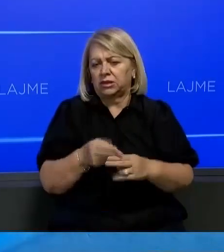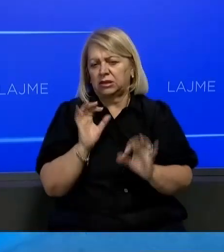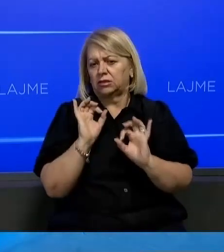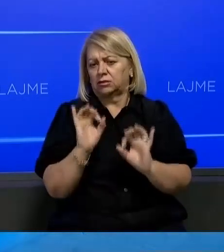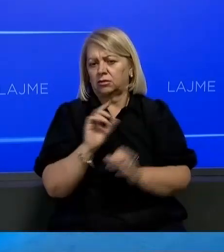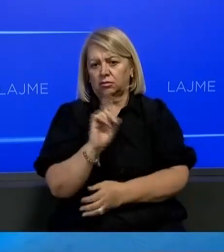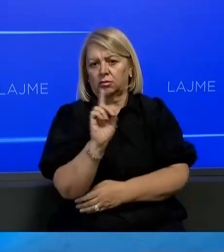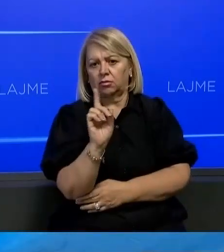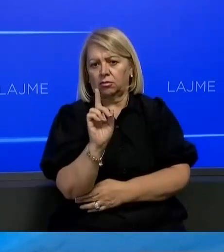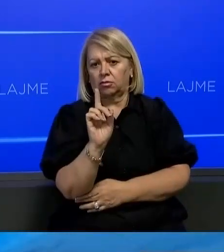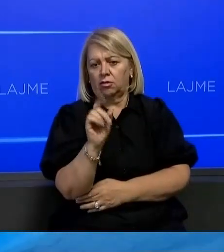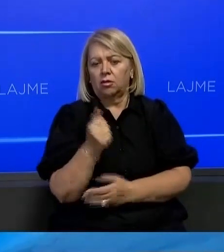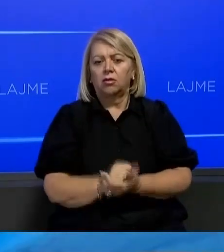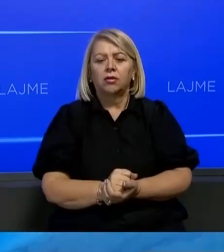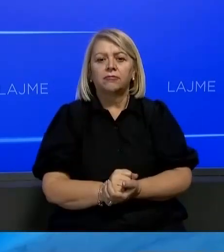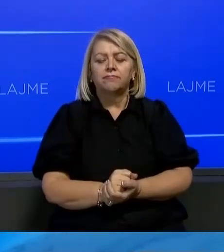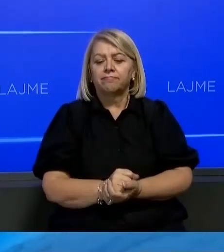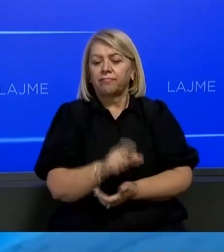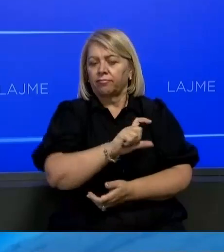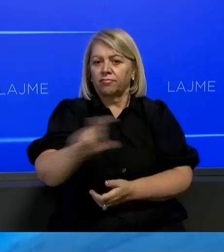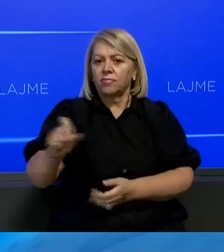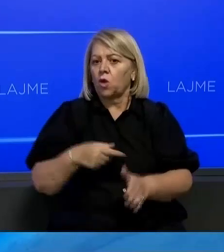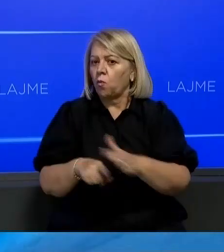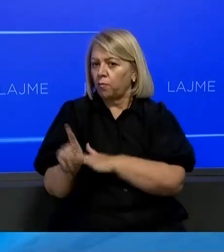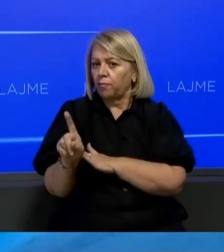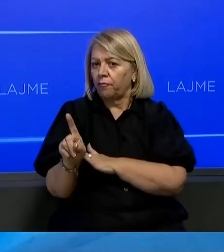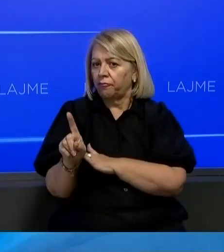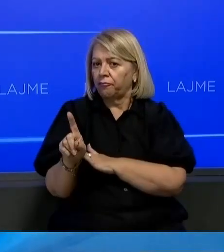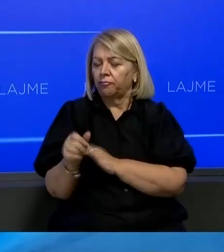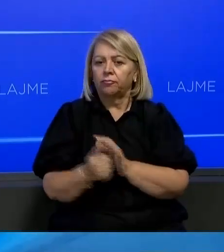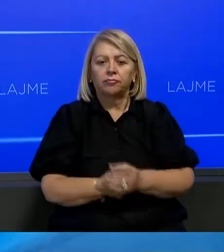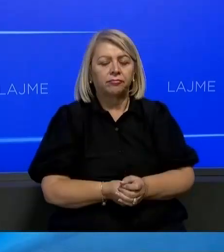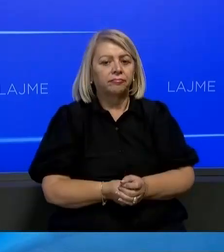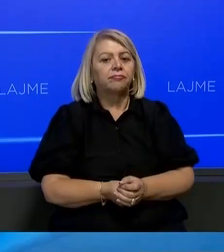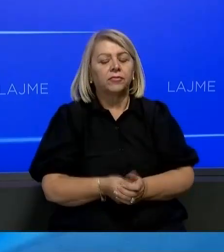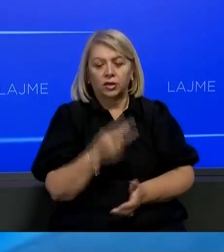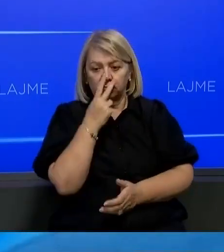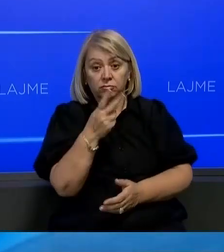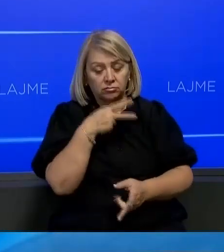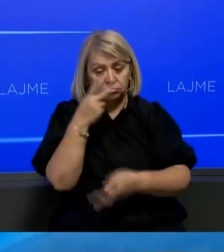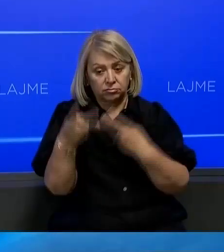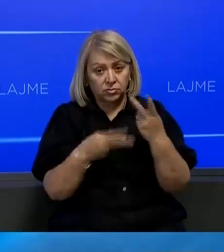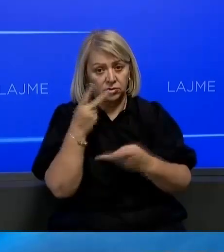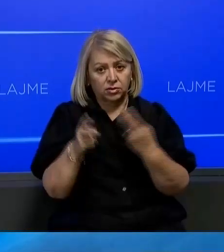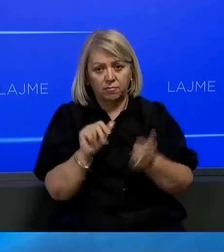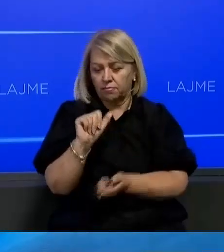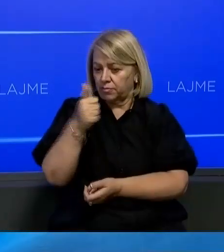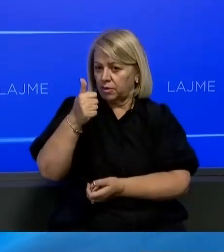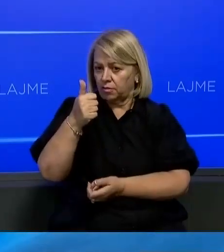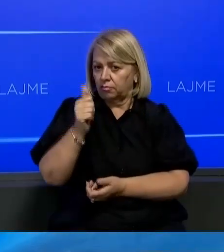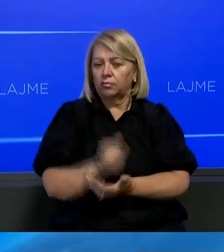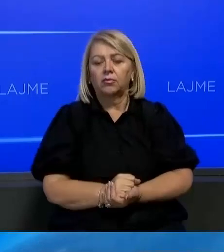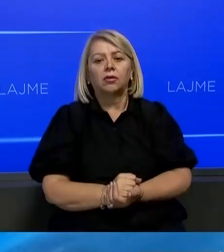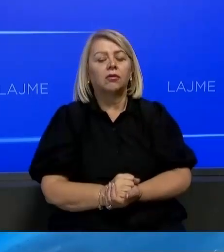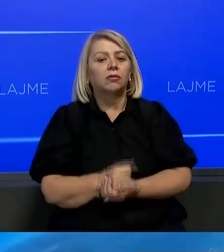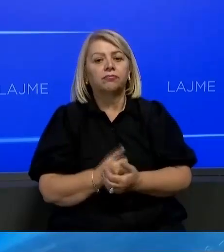përshka këse personi që ka kryo këtë vepër penale është në arati, dhe risatë merën dhe primet jetimorën, ndrejshua në disa rësana, atër